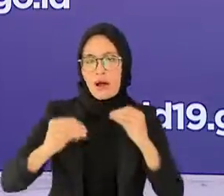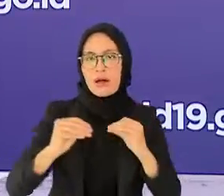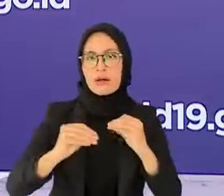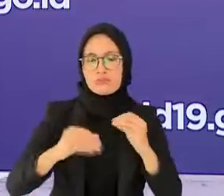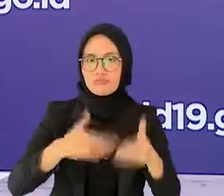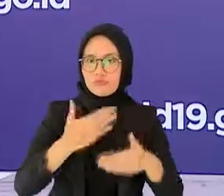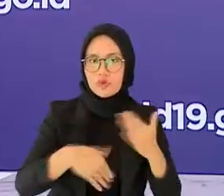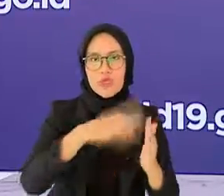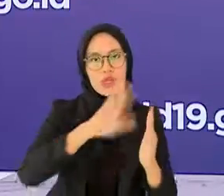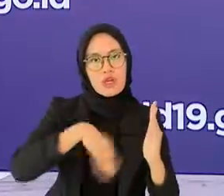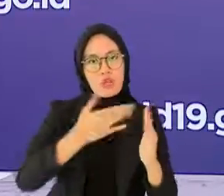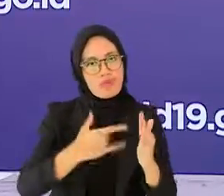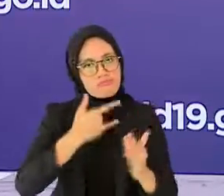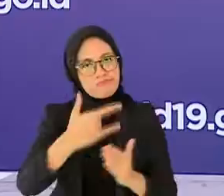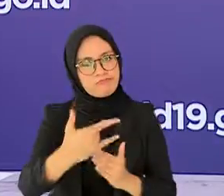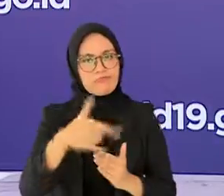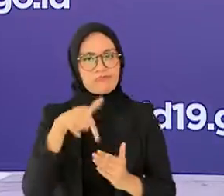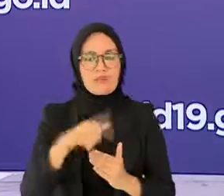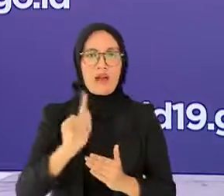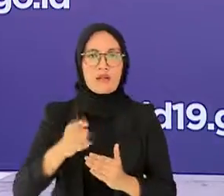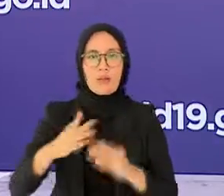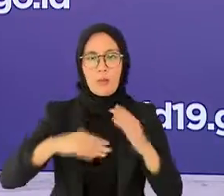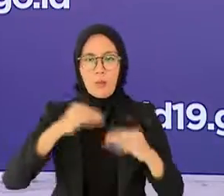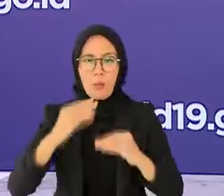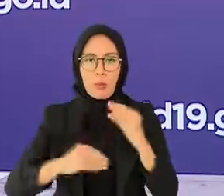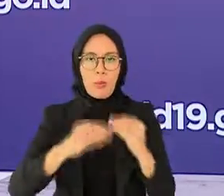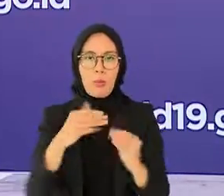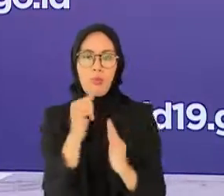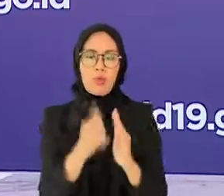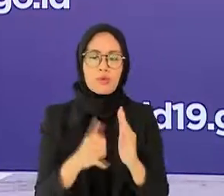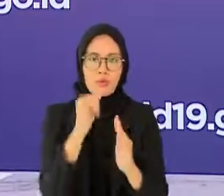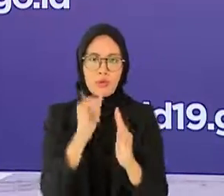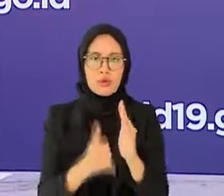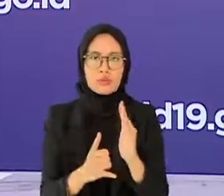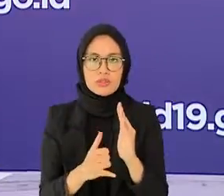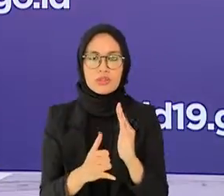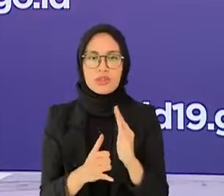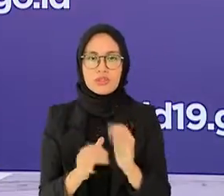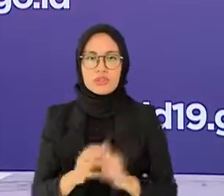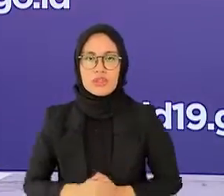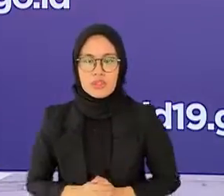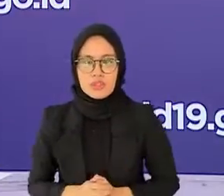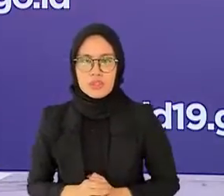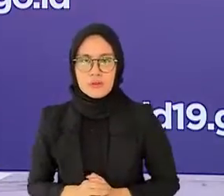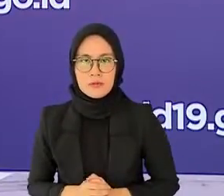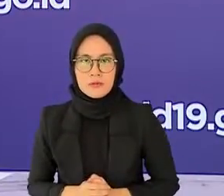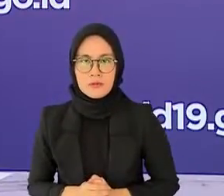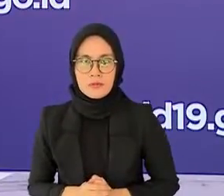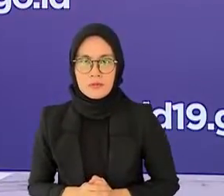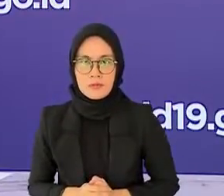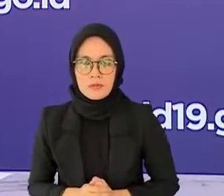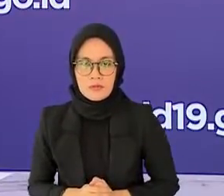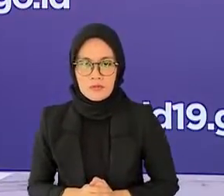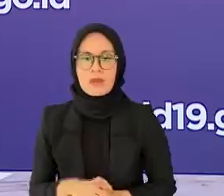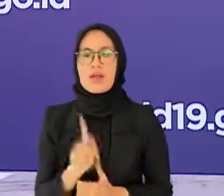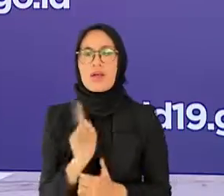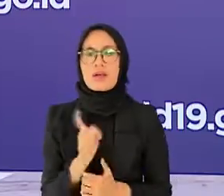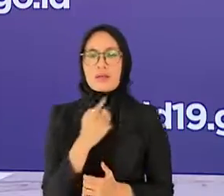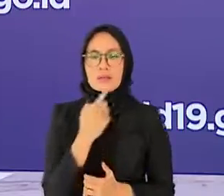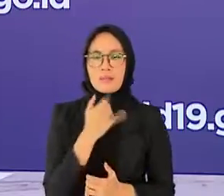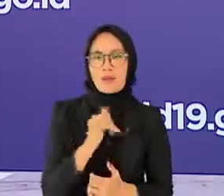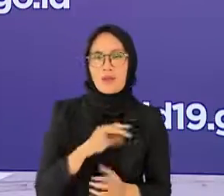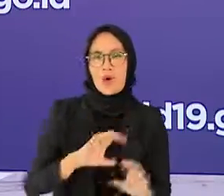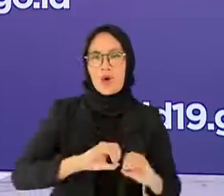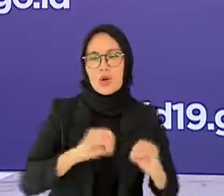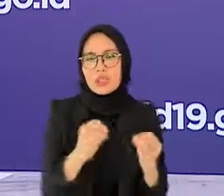kompimda pemimpinan teknis termasuk pula pembentukan sekretariat bersama gerakan solidaritas nasional penanganan